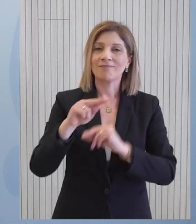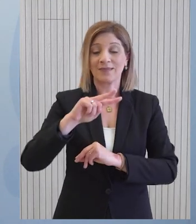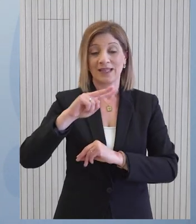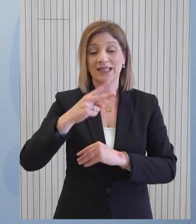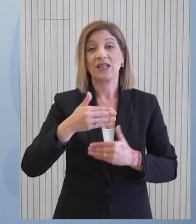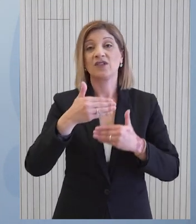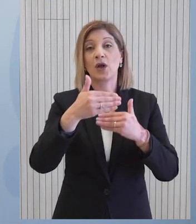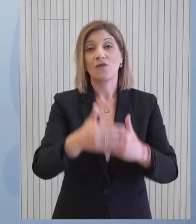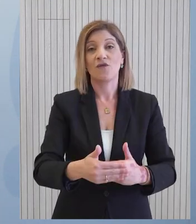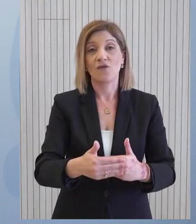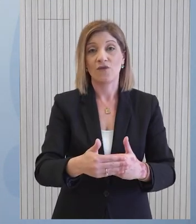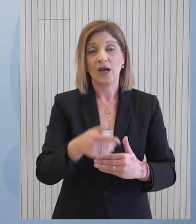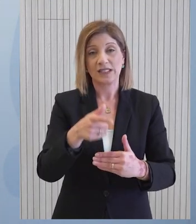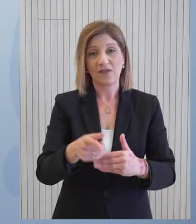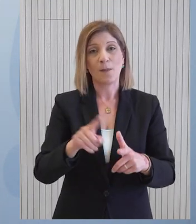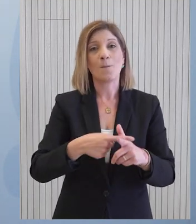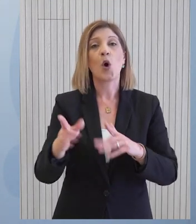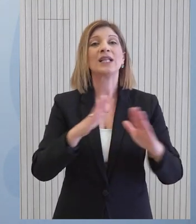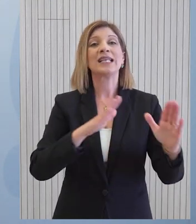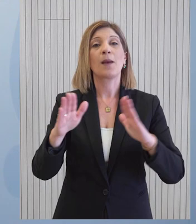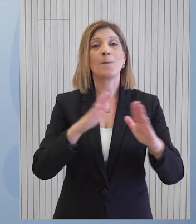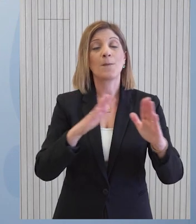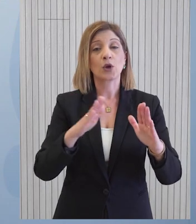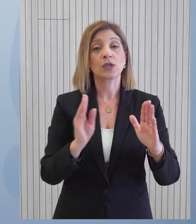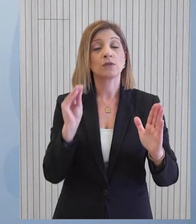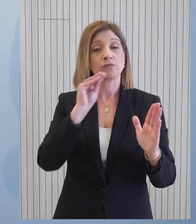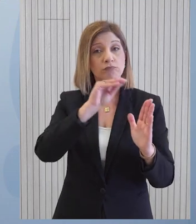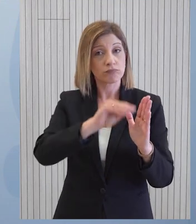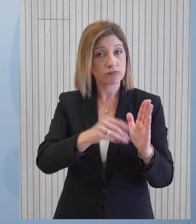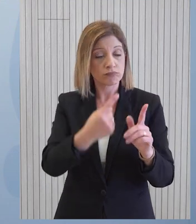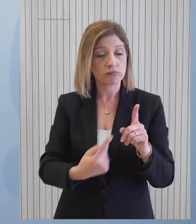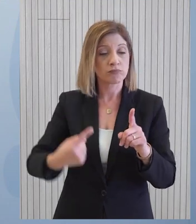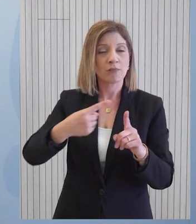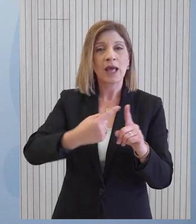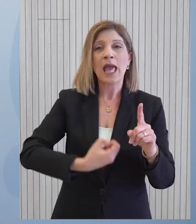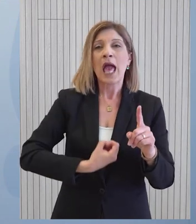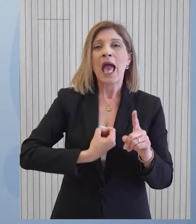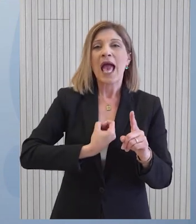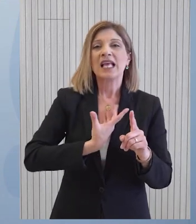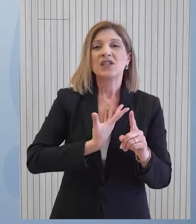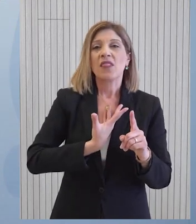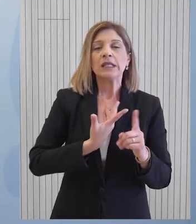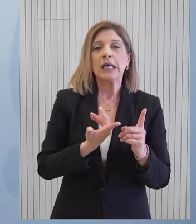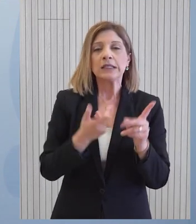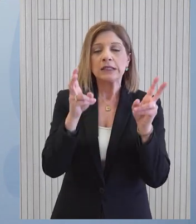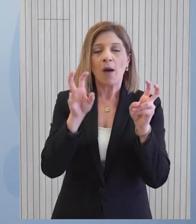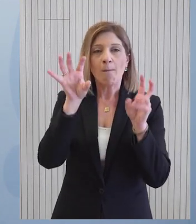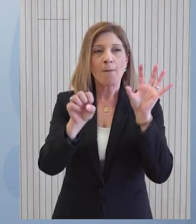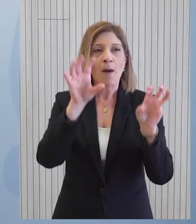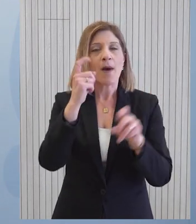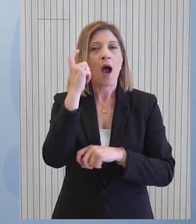δεύτερης φάσης ολιστικού συστήματος πολιτικής προστασίας η εγκατάσταση πρόσθετων αισθητήρων για έγκαιρο εντοπισμό των υπηρεκαγιών.